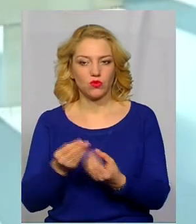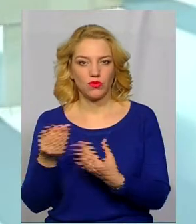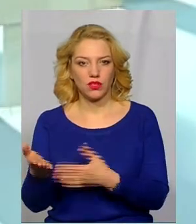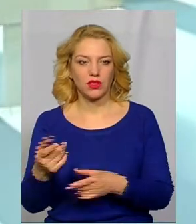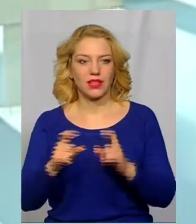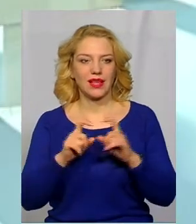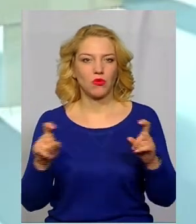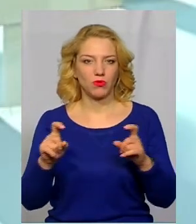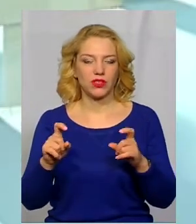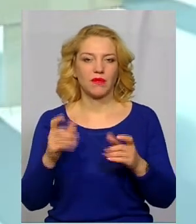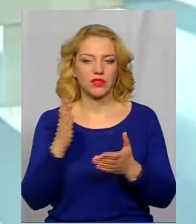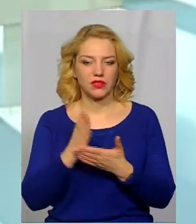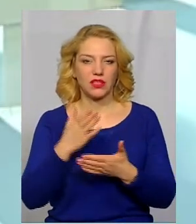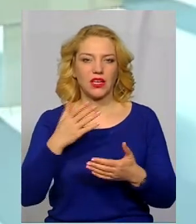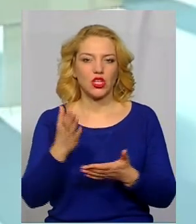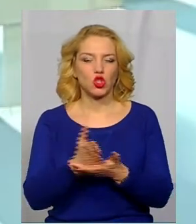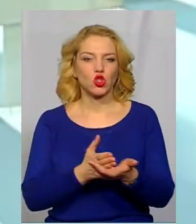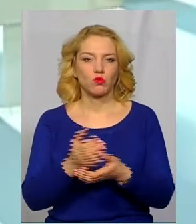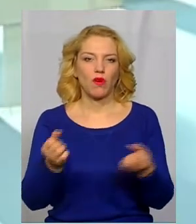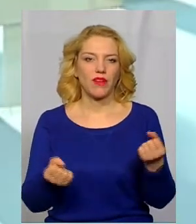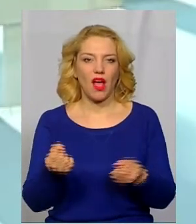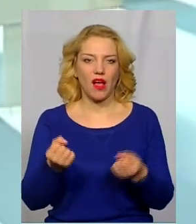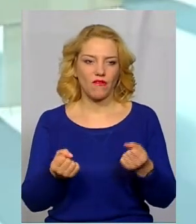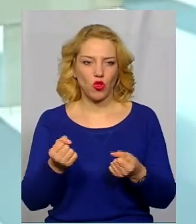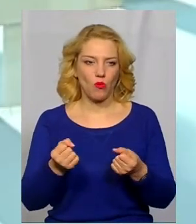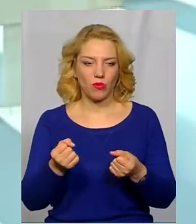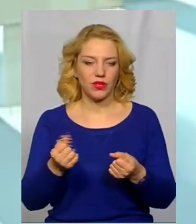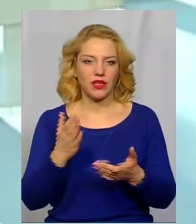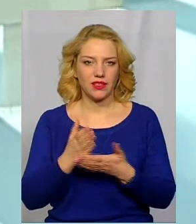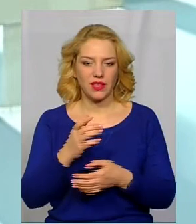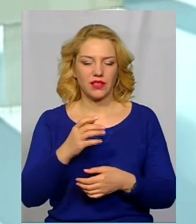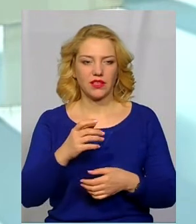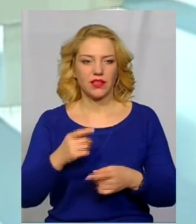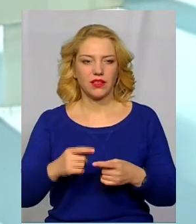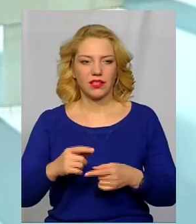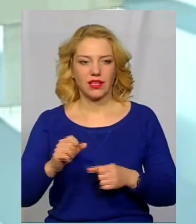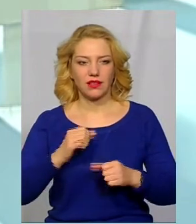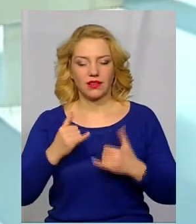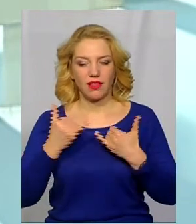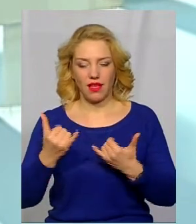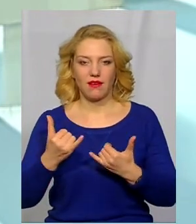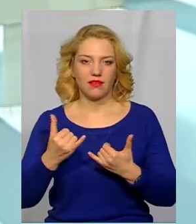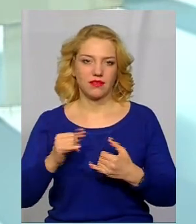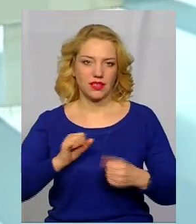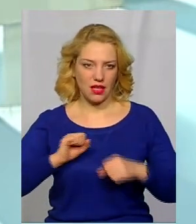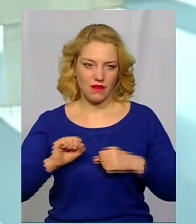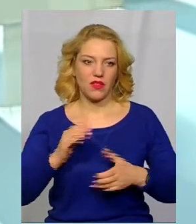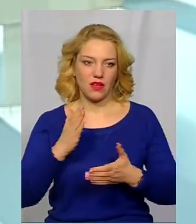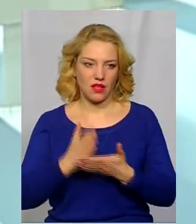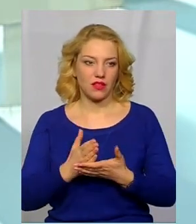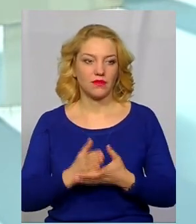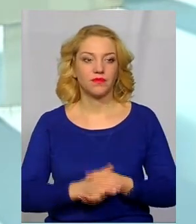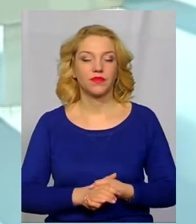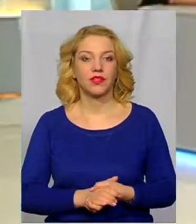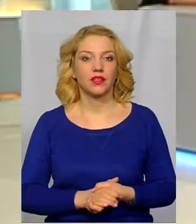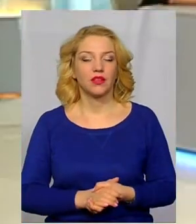Департаменті є службовий автомобіль, є водії, тобто це не є безпосередньо автомобіль керівника Департаменту, але в Департаменті є службовий автомобіль.